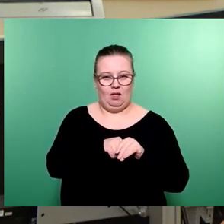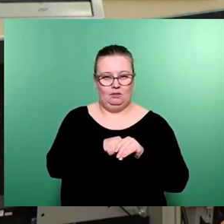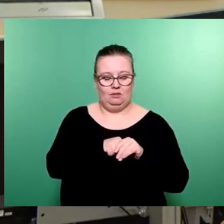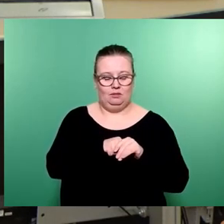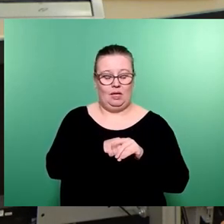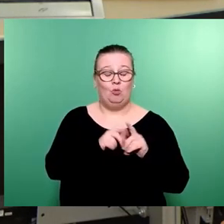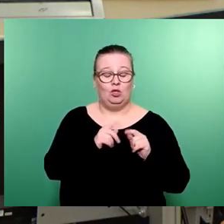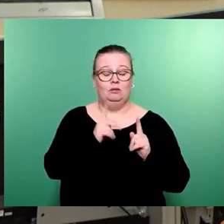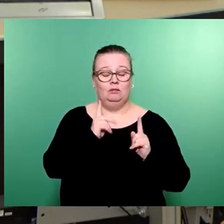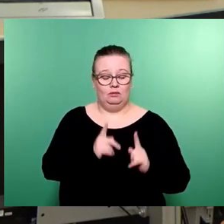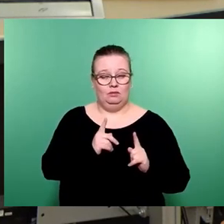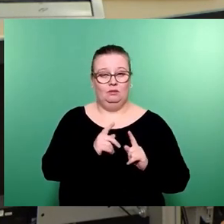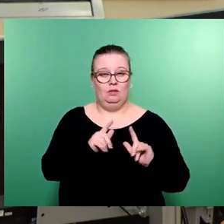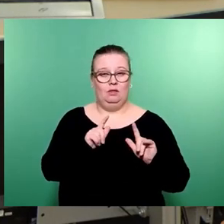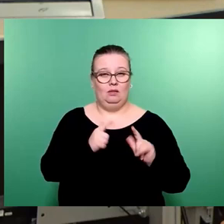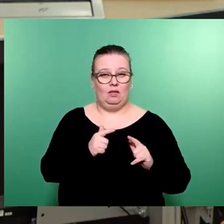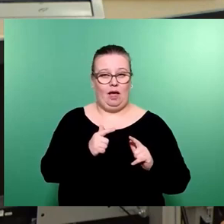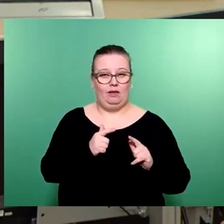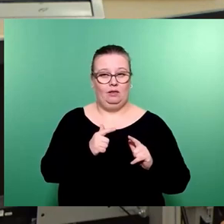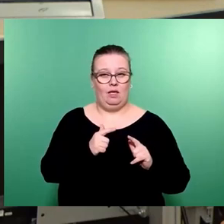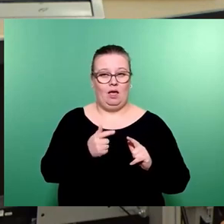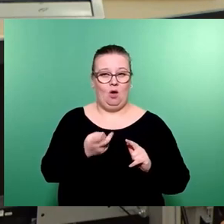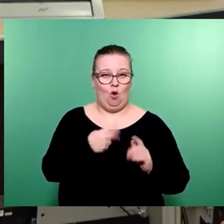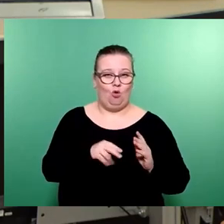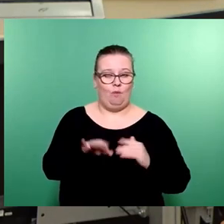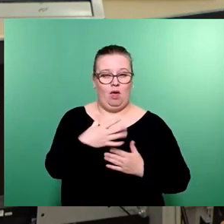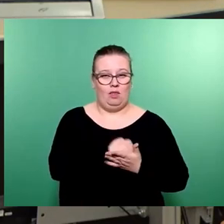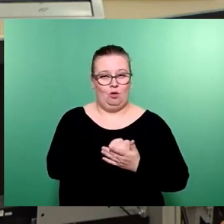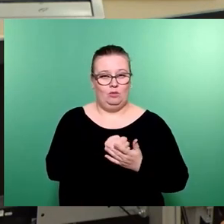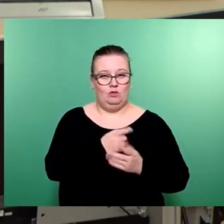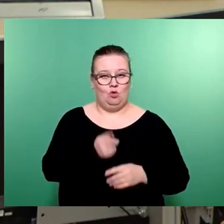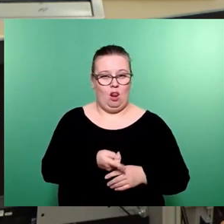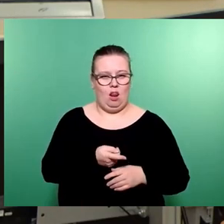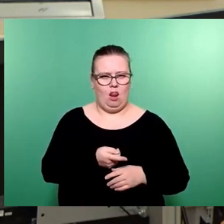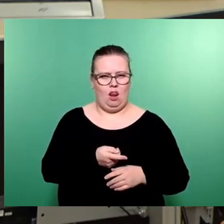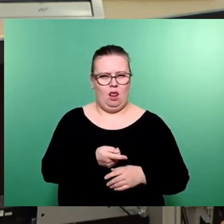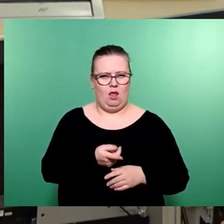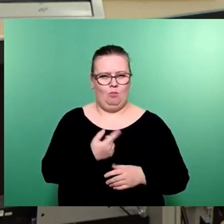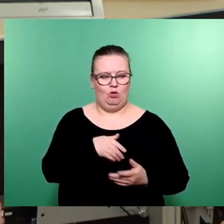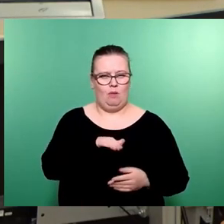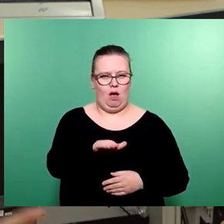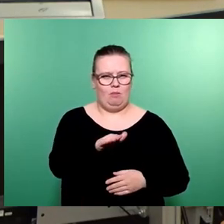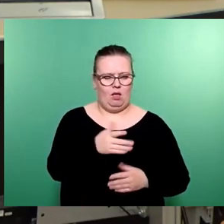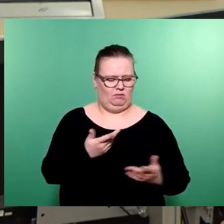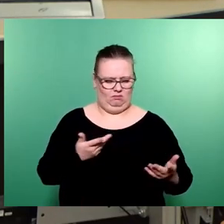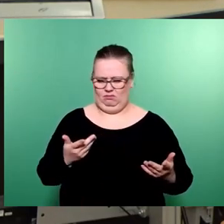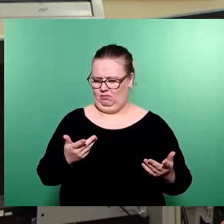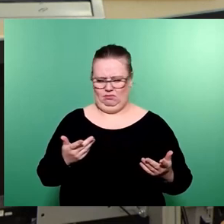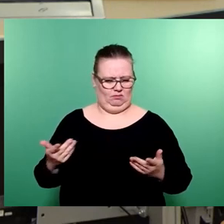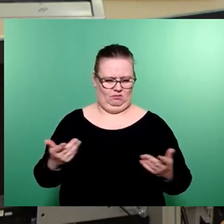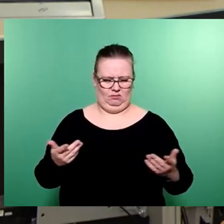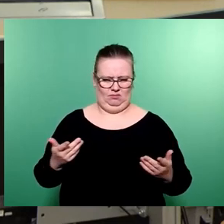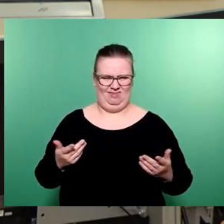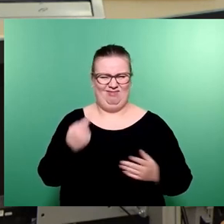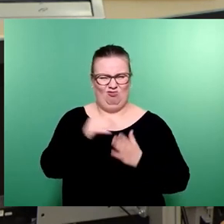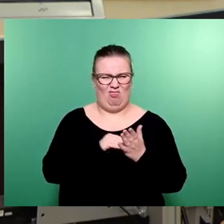explizit kein müde Euro mehr eingenommen werden soll aus der Parkplatzbewirtschaftung. Lesen Sie mal Ihren eigenen Mist, den Sie